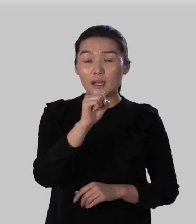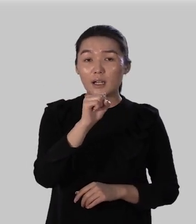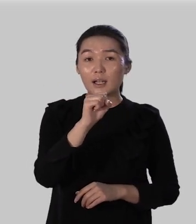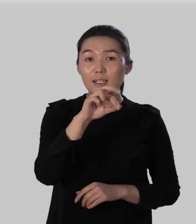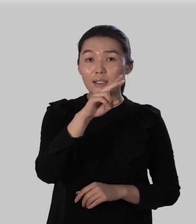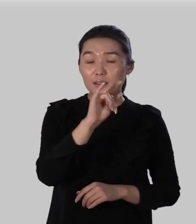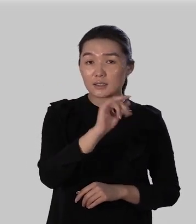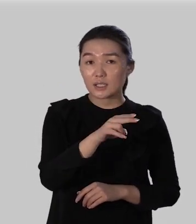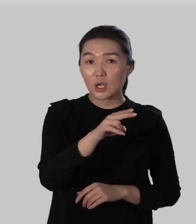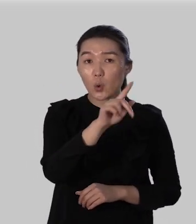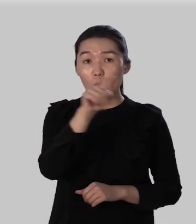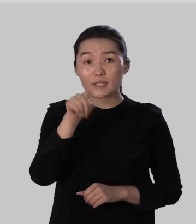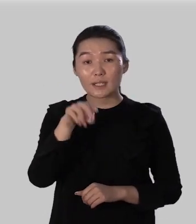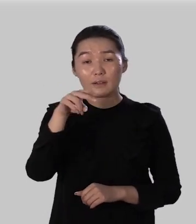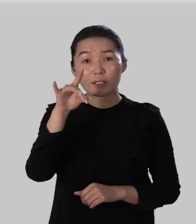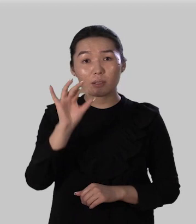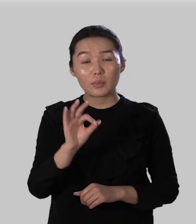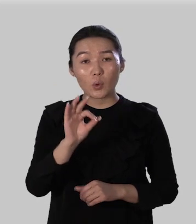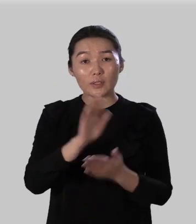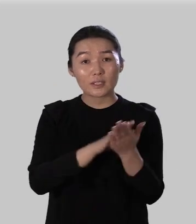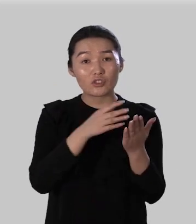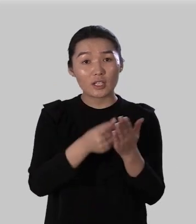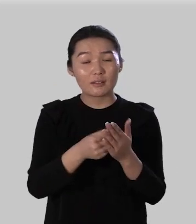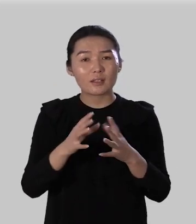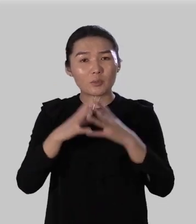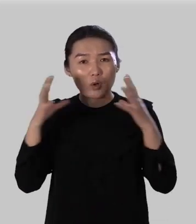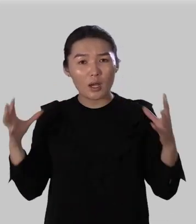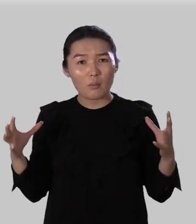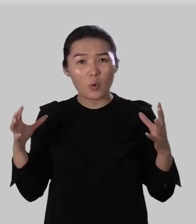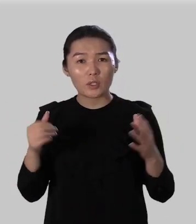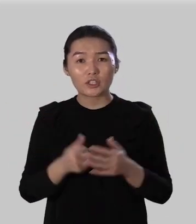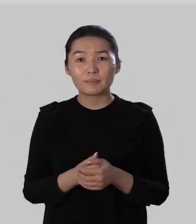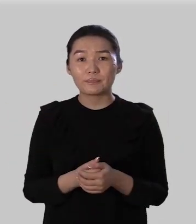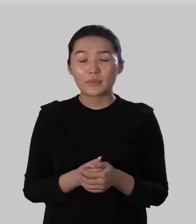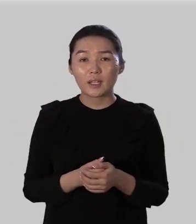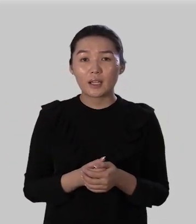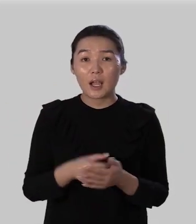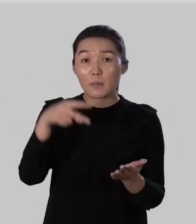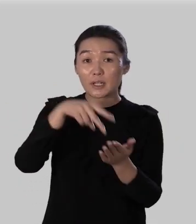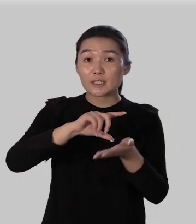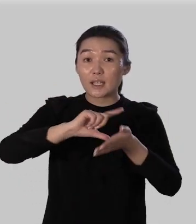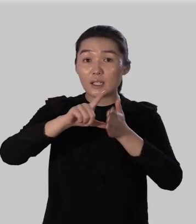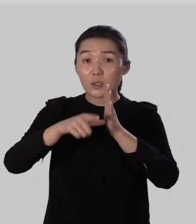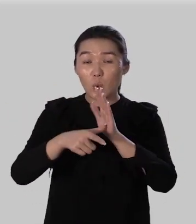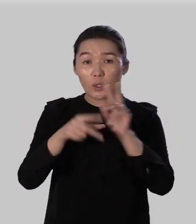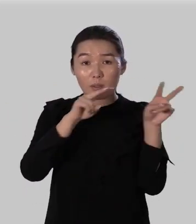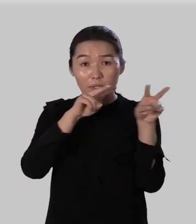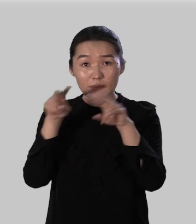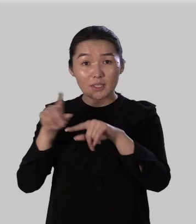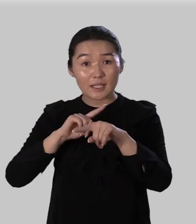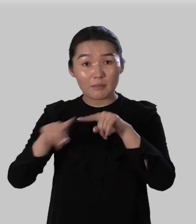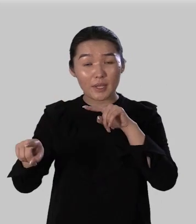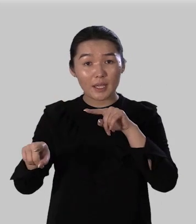у приставки про значений намного больше простоять долго просмотреть бегло